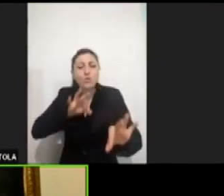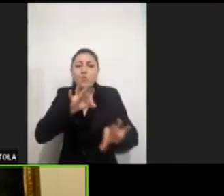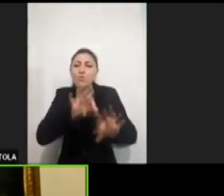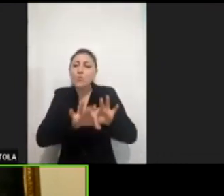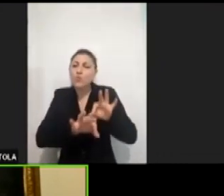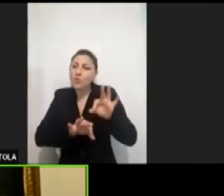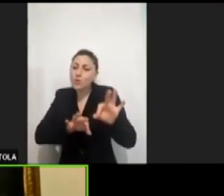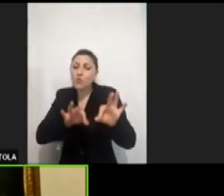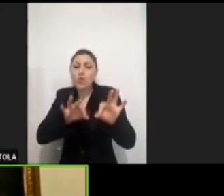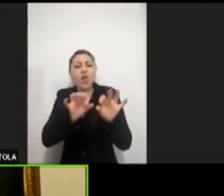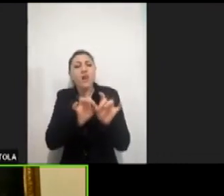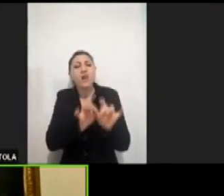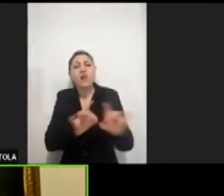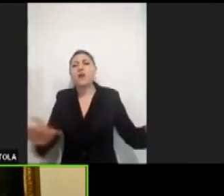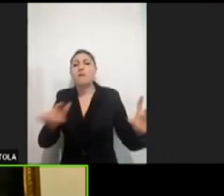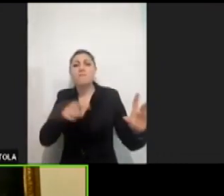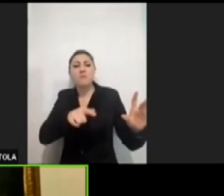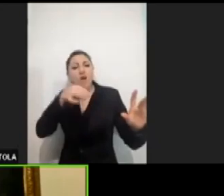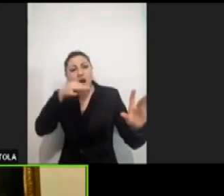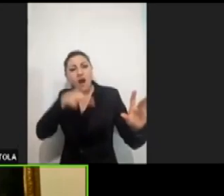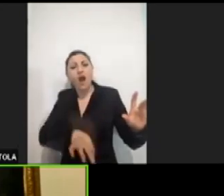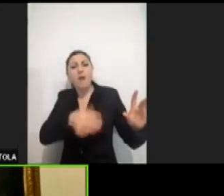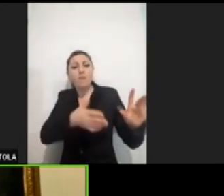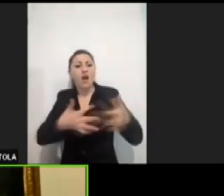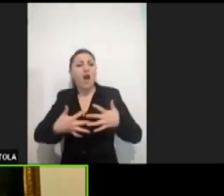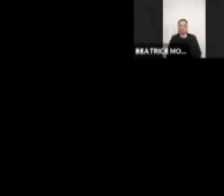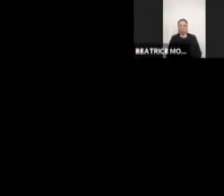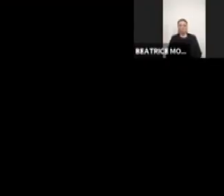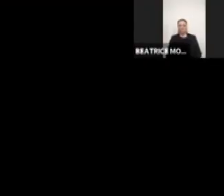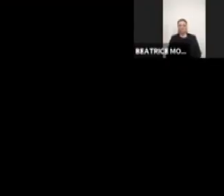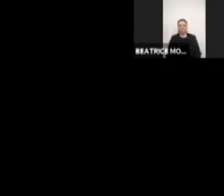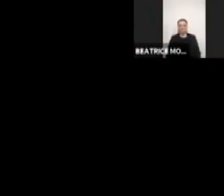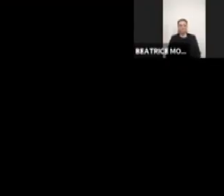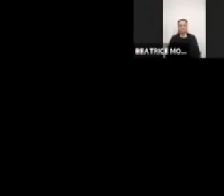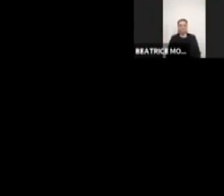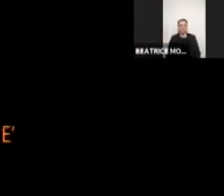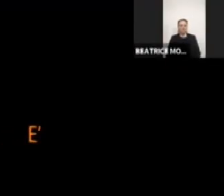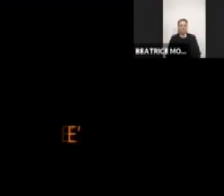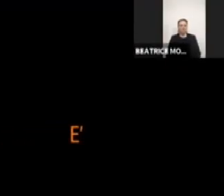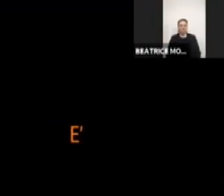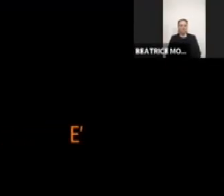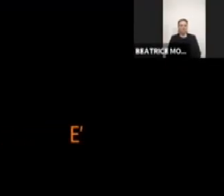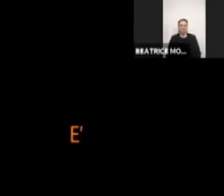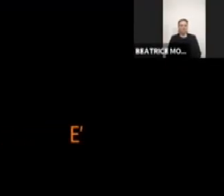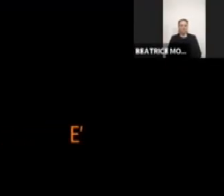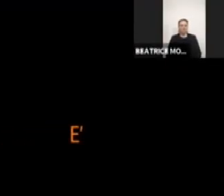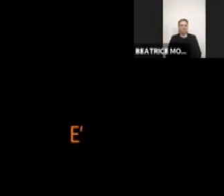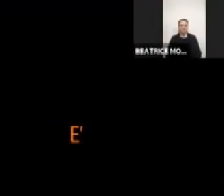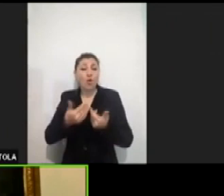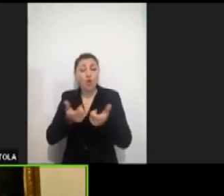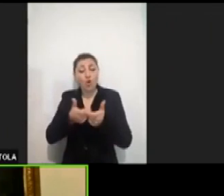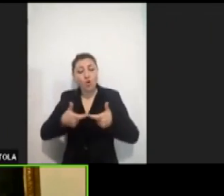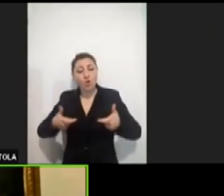compimento della sua vocazione ad amare. Insomma. La comunità cristiana si